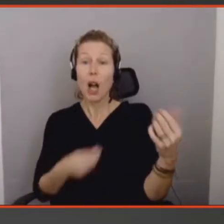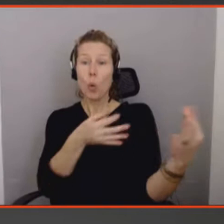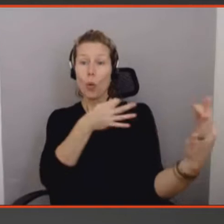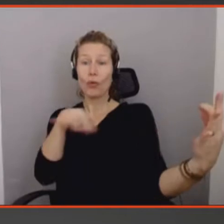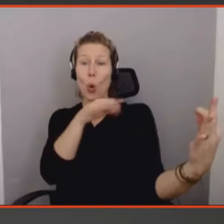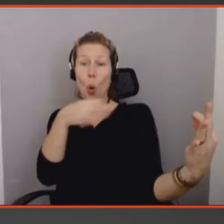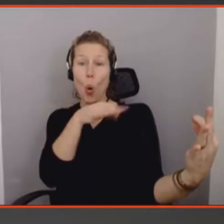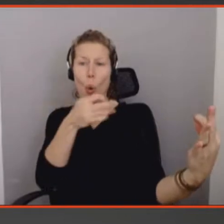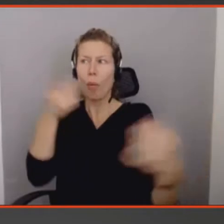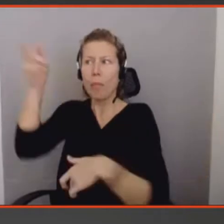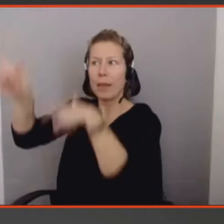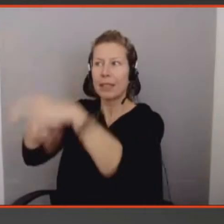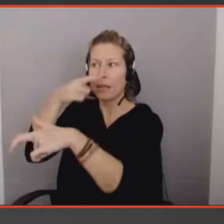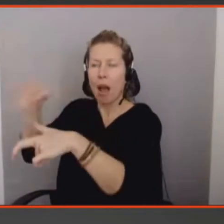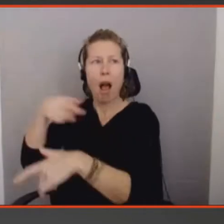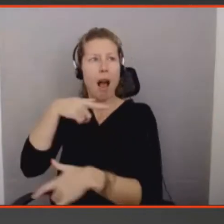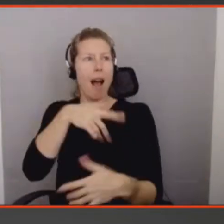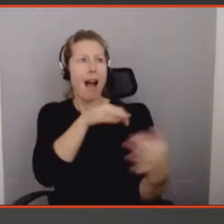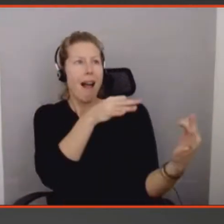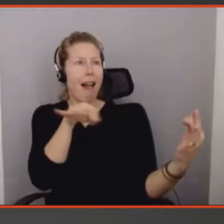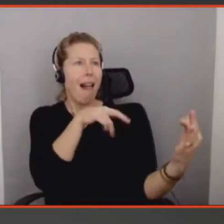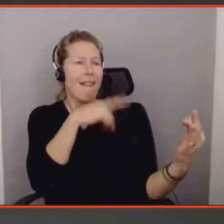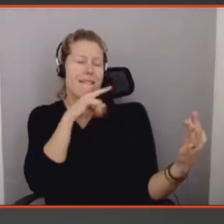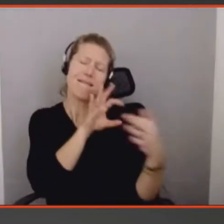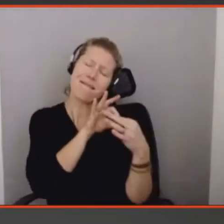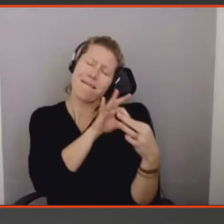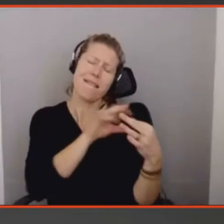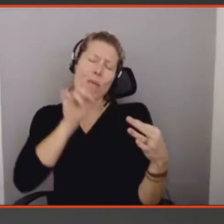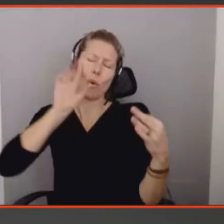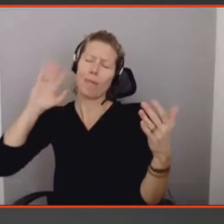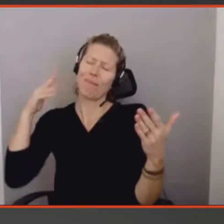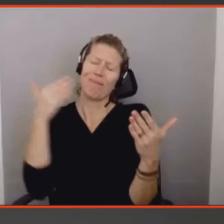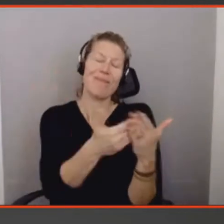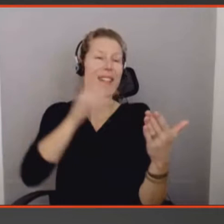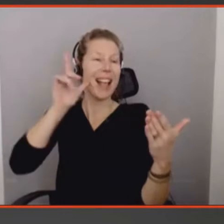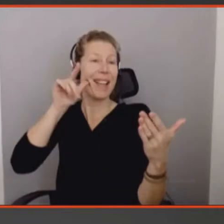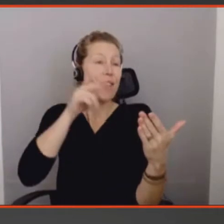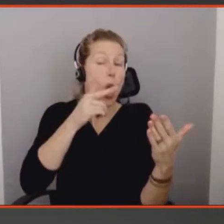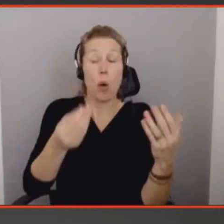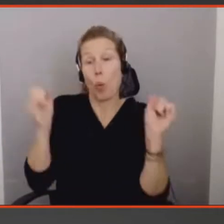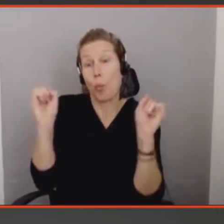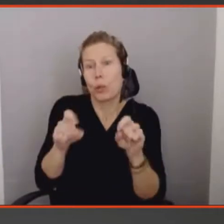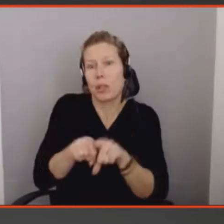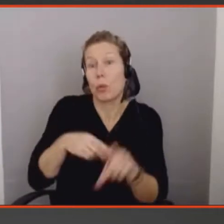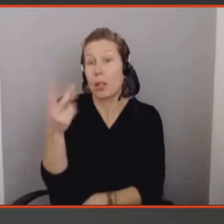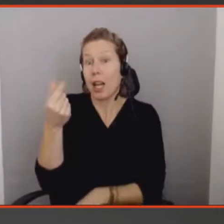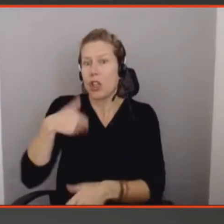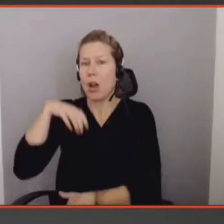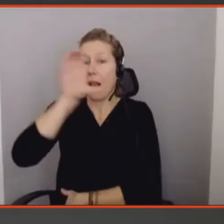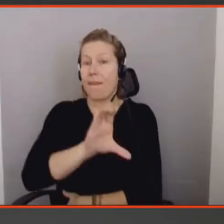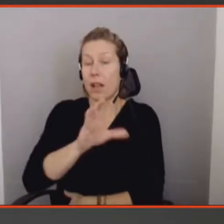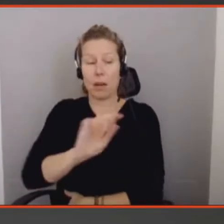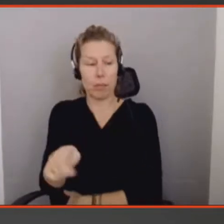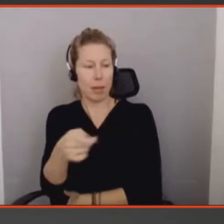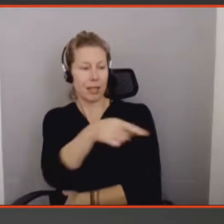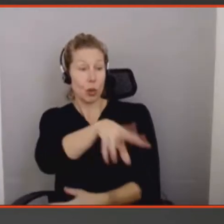qu'ils ont passé des efforts, du temps. Ils ont investi peut-être de l'argent aussi. Et donc, l'objet a pris de la valeur dans la difficulté,